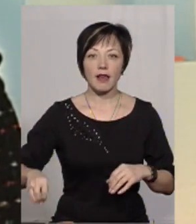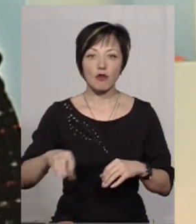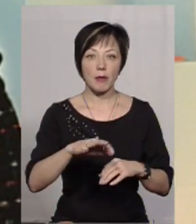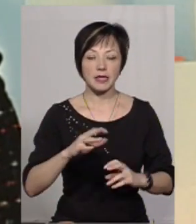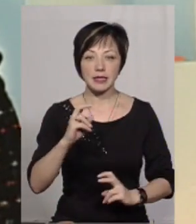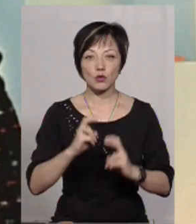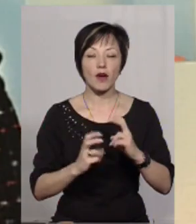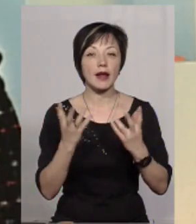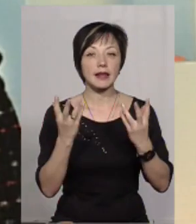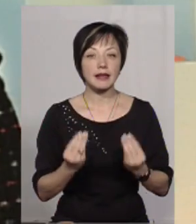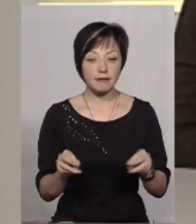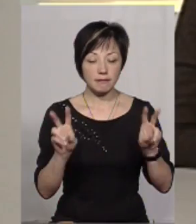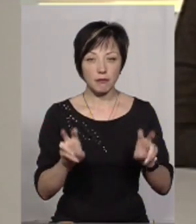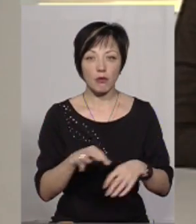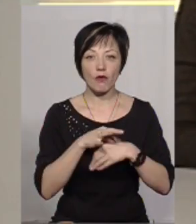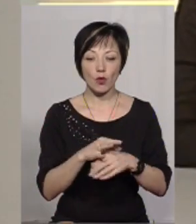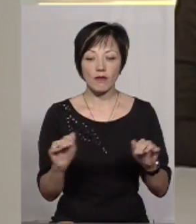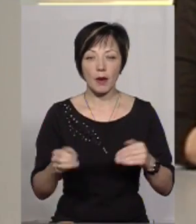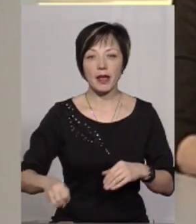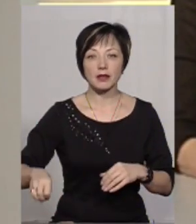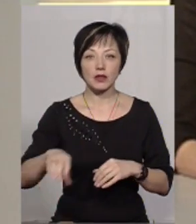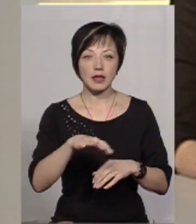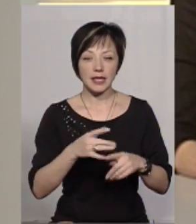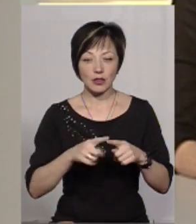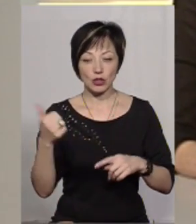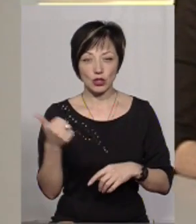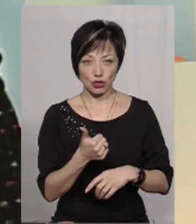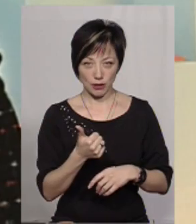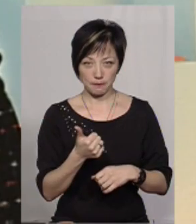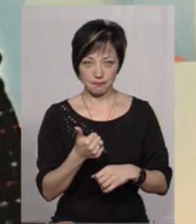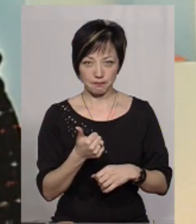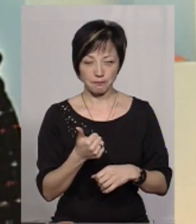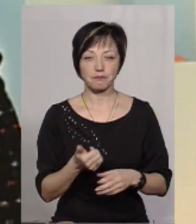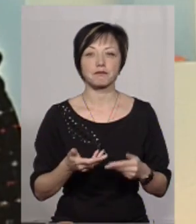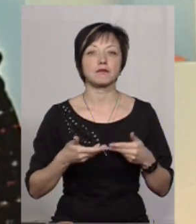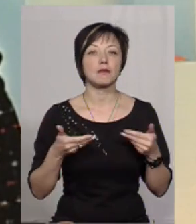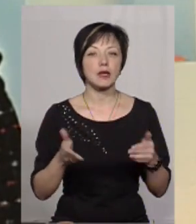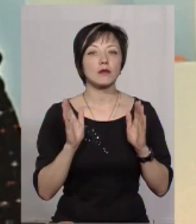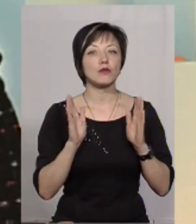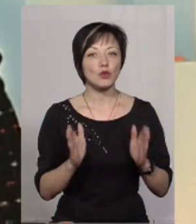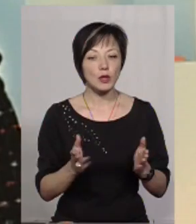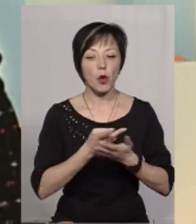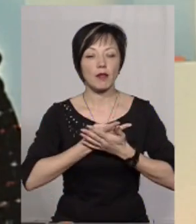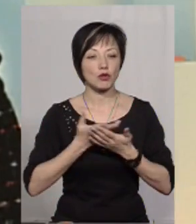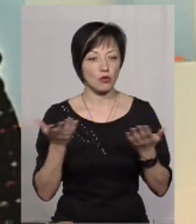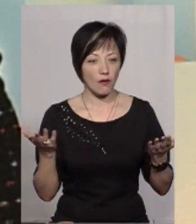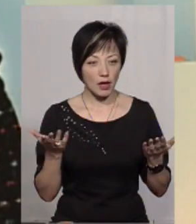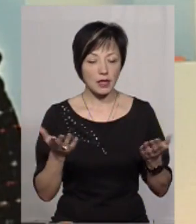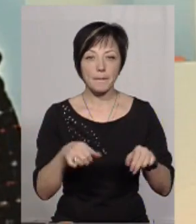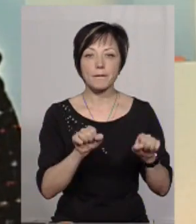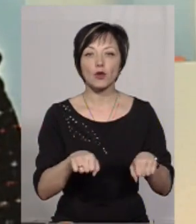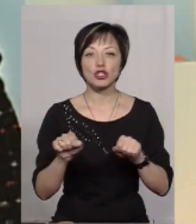індустріальних днів, які будуть проходити в рамках Європейського індустріального тижня, Ми будемо демонструвати